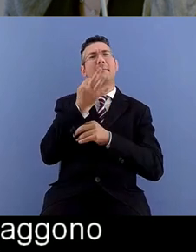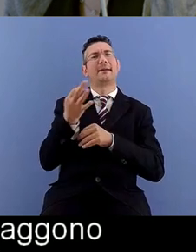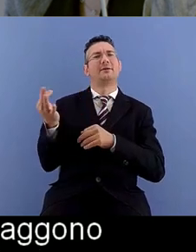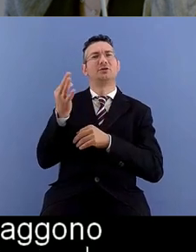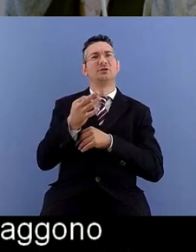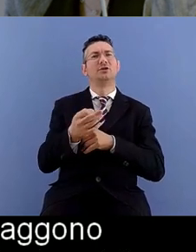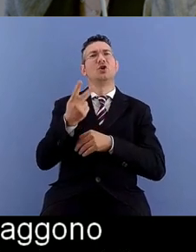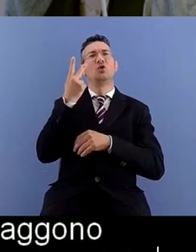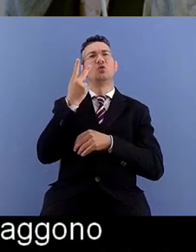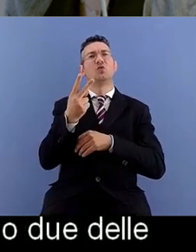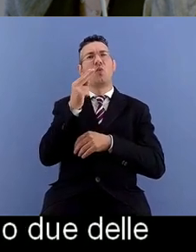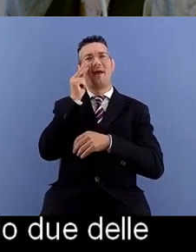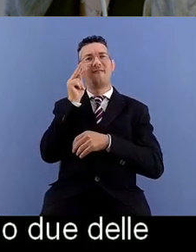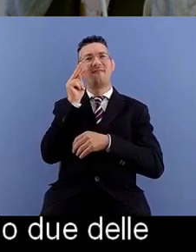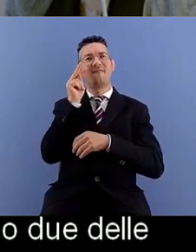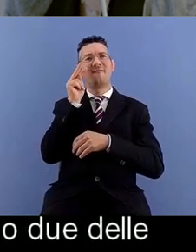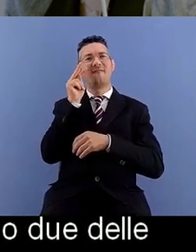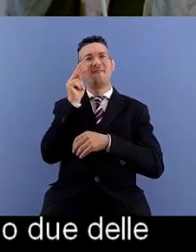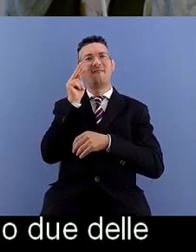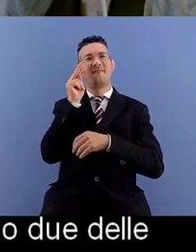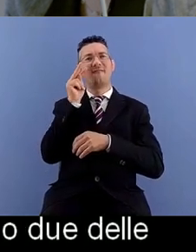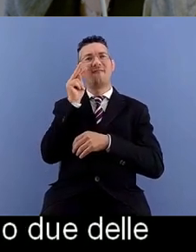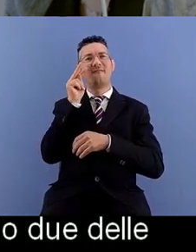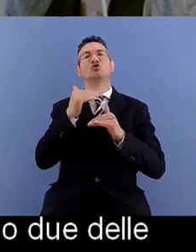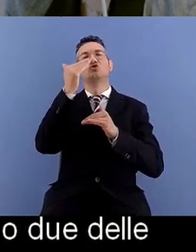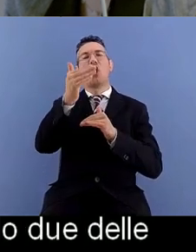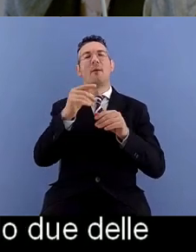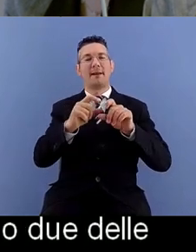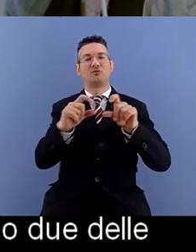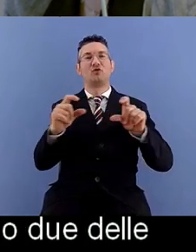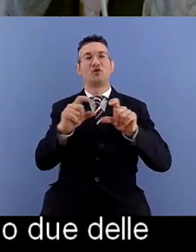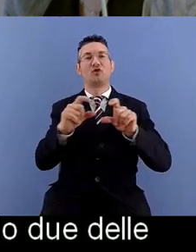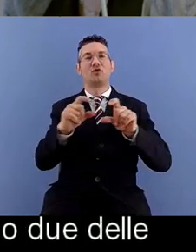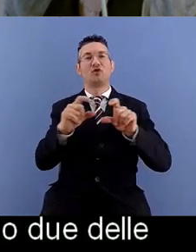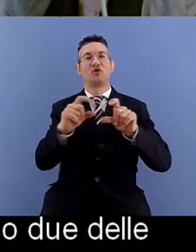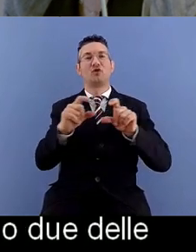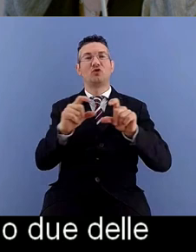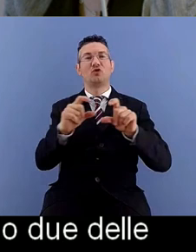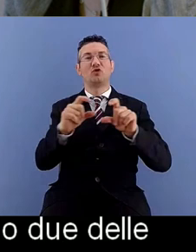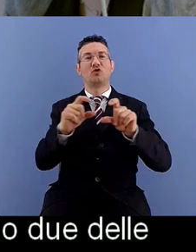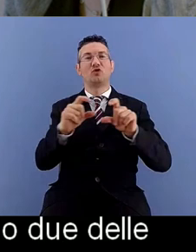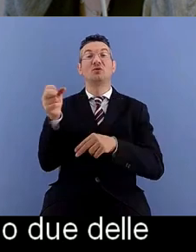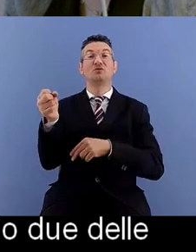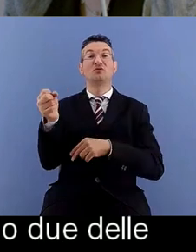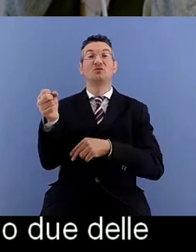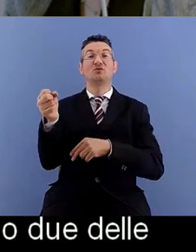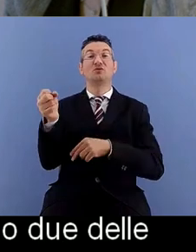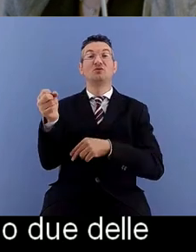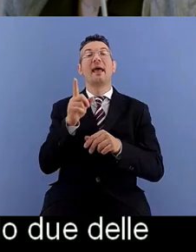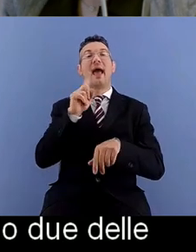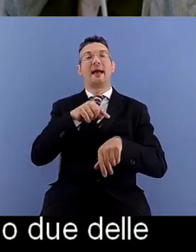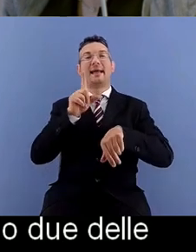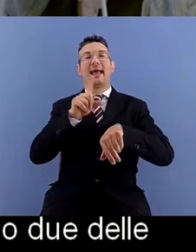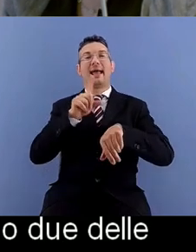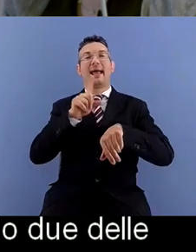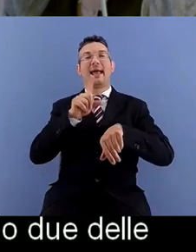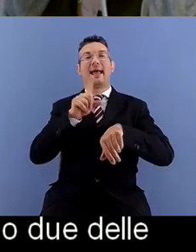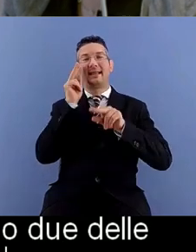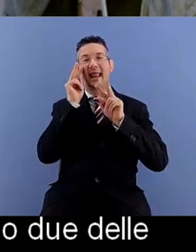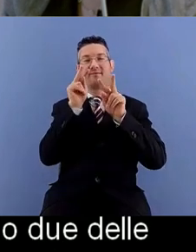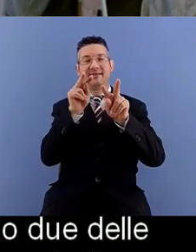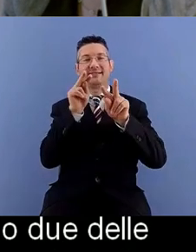sono sopra i sottotitoli 12 sono sui sottotitoli e i tempi delle fissazioni come